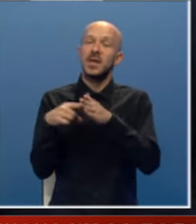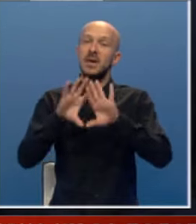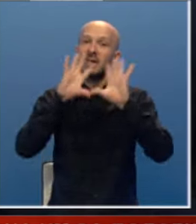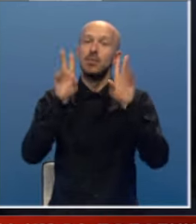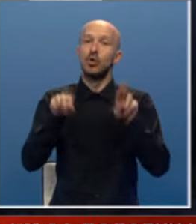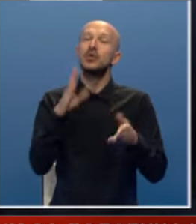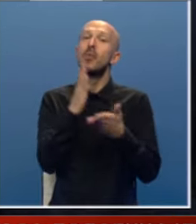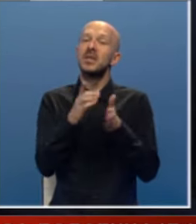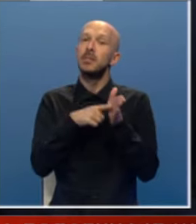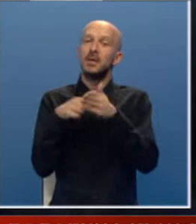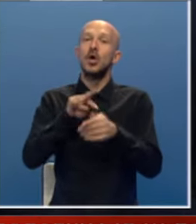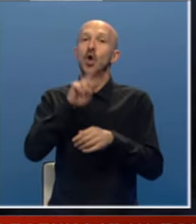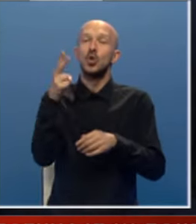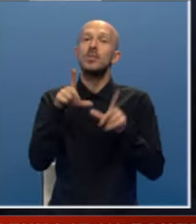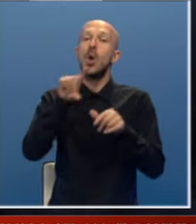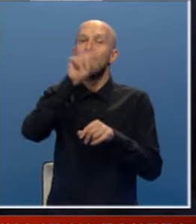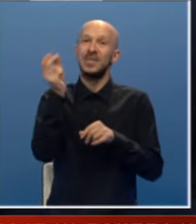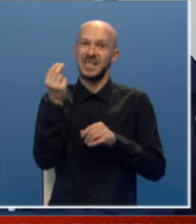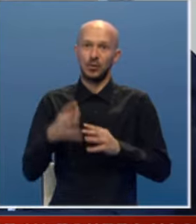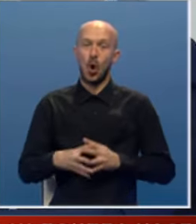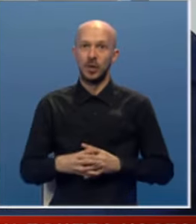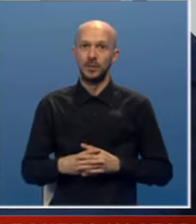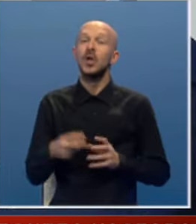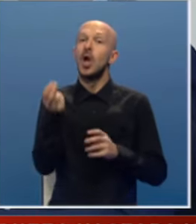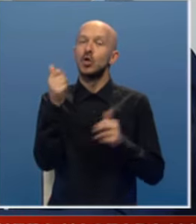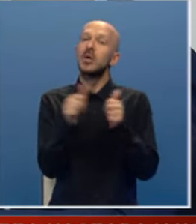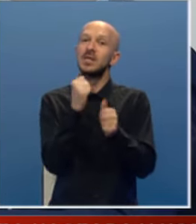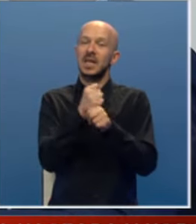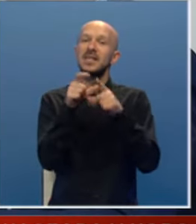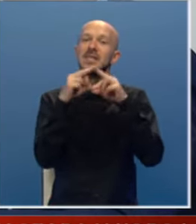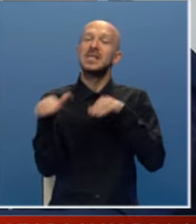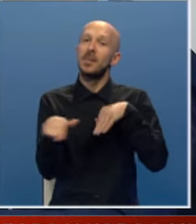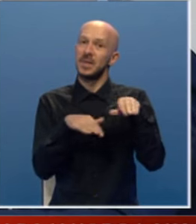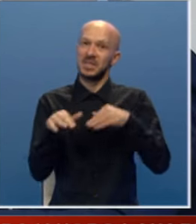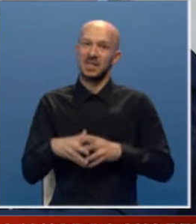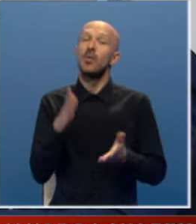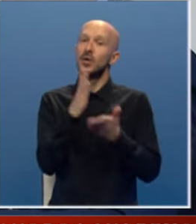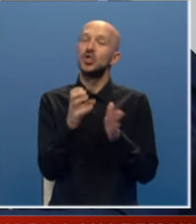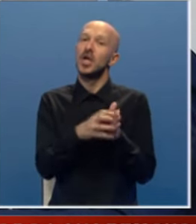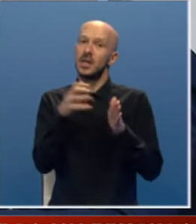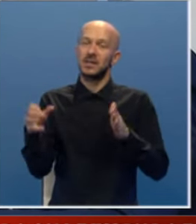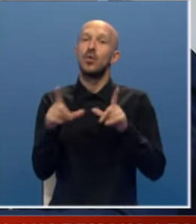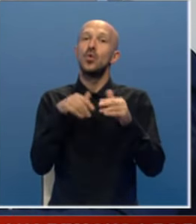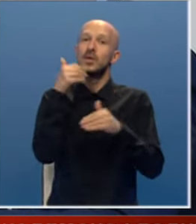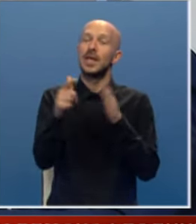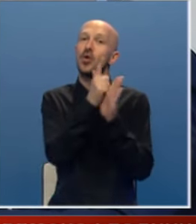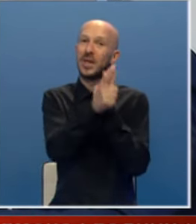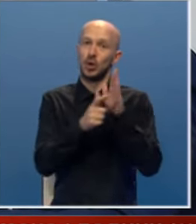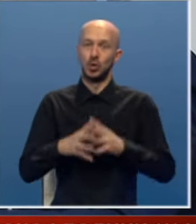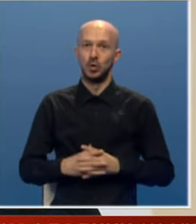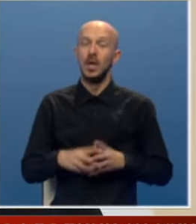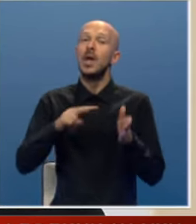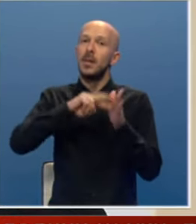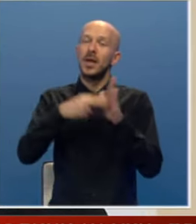možemo biti primjer svim drugima u Republike Srpskoj. Dobra saradnja sa Resornim ministarstvom biće nastavljena i u narednom periodu.